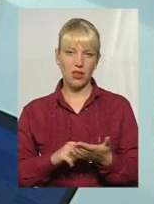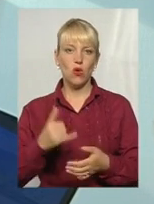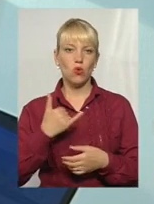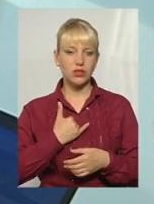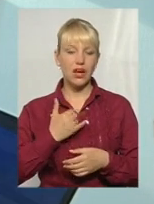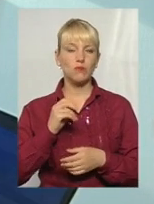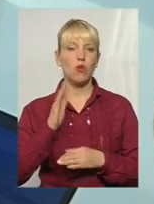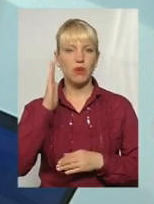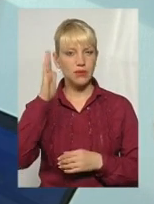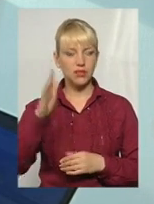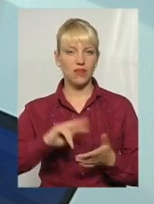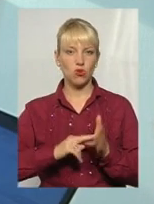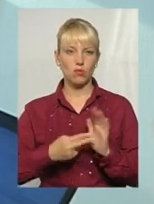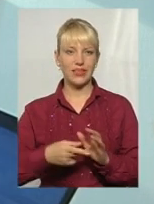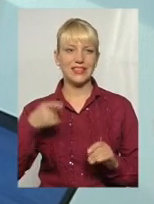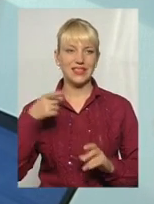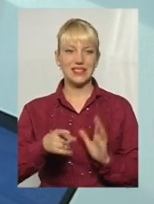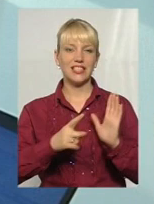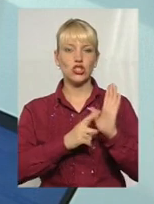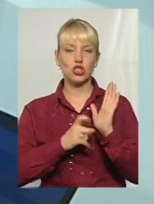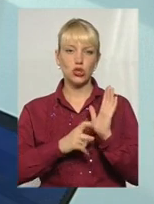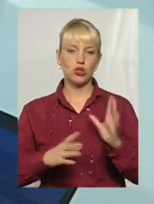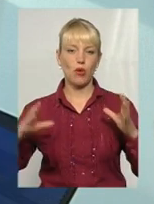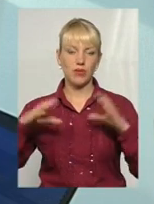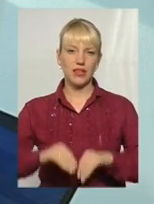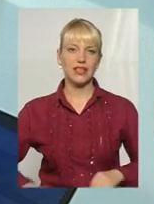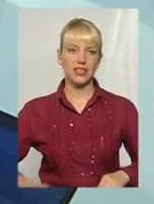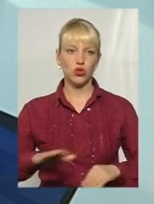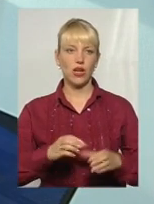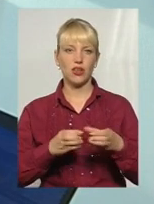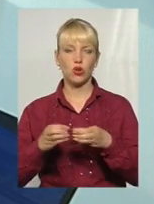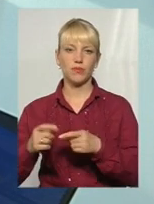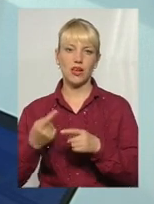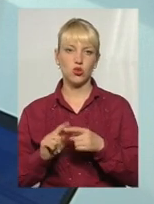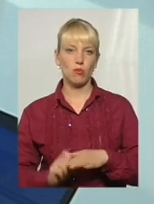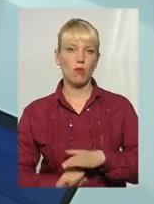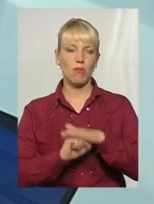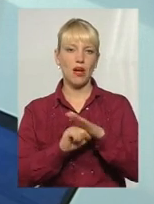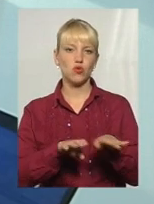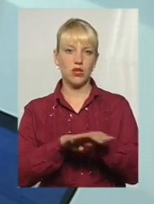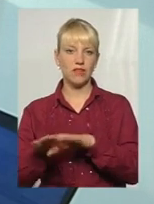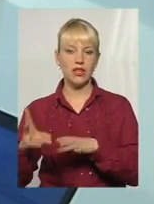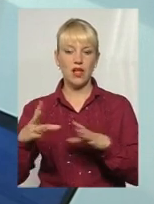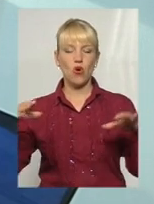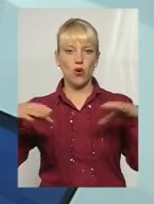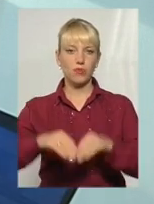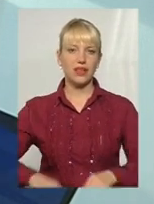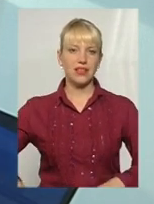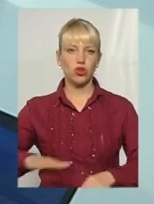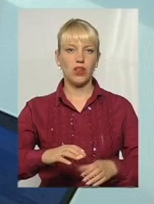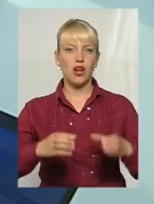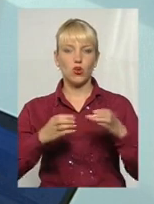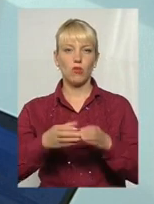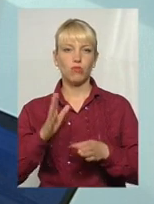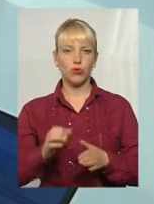перспективному плану десь 1600 об'єднаних територіальних громад. От якраз на цьому базовому рівні, на об'єднаній територіальній громаді буде